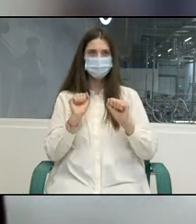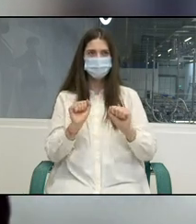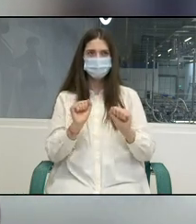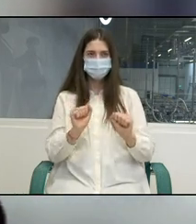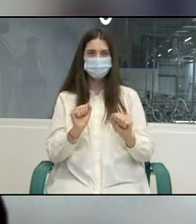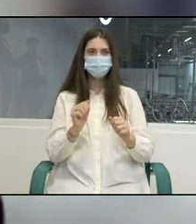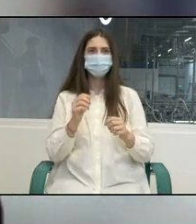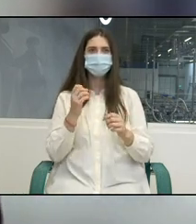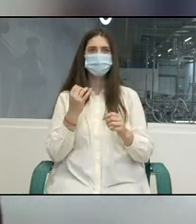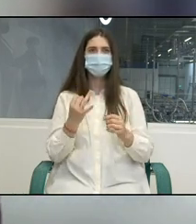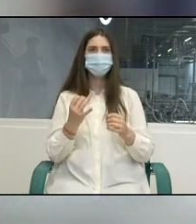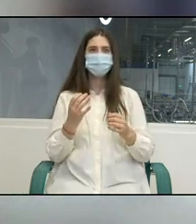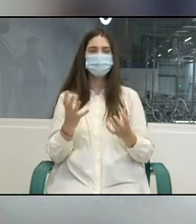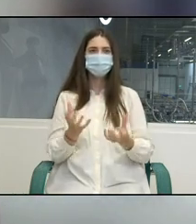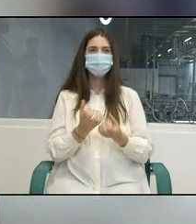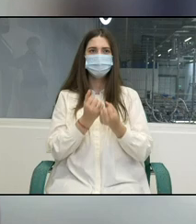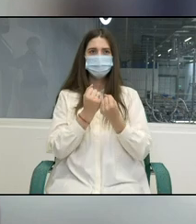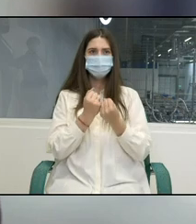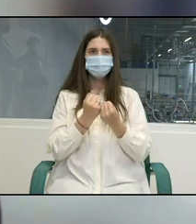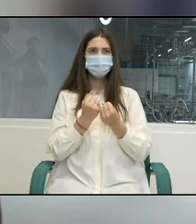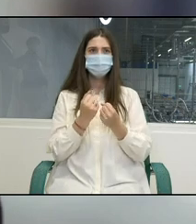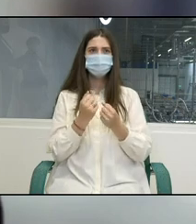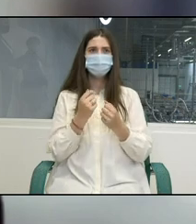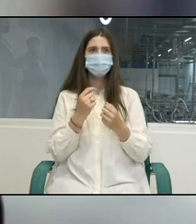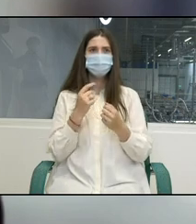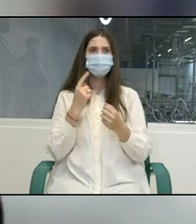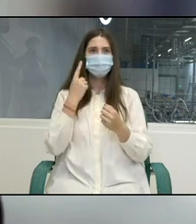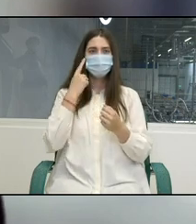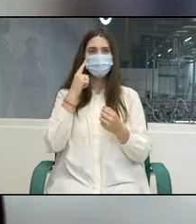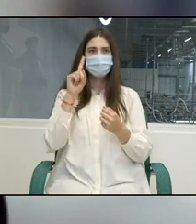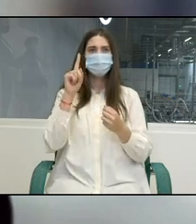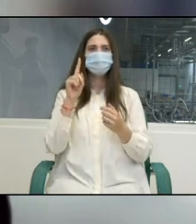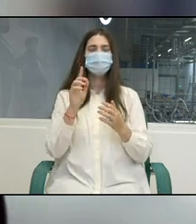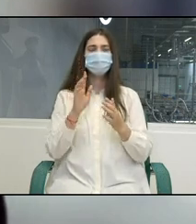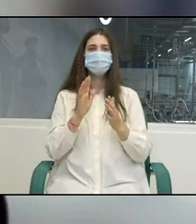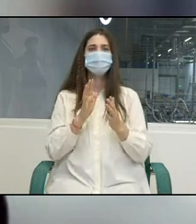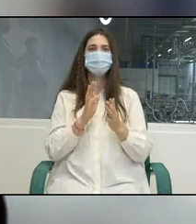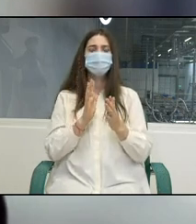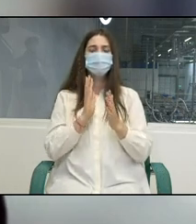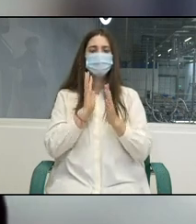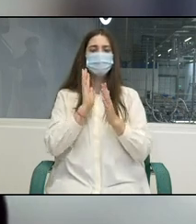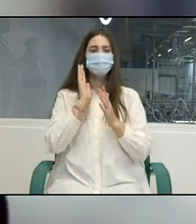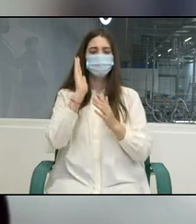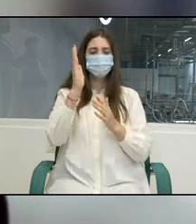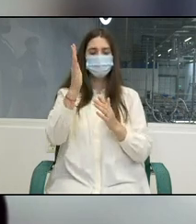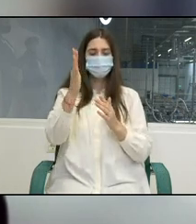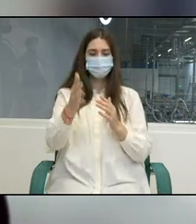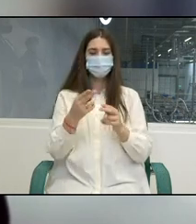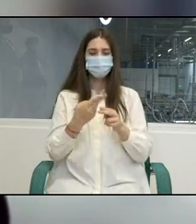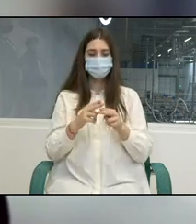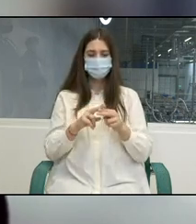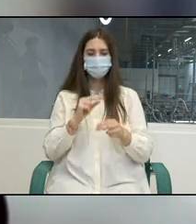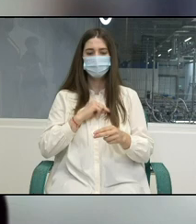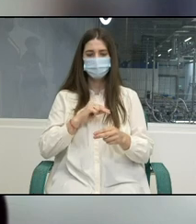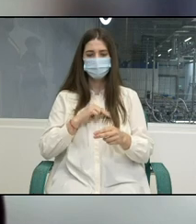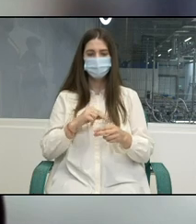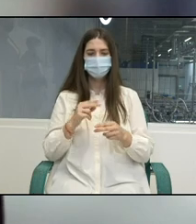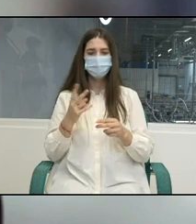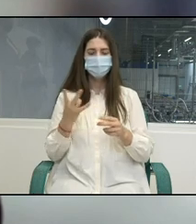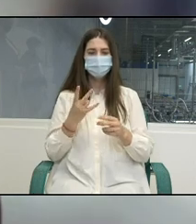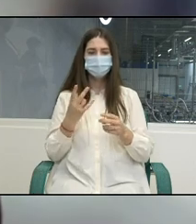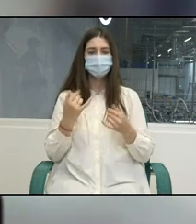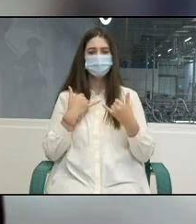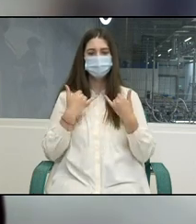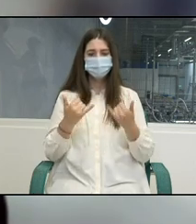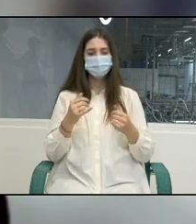dezvoltare națională și strategiile naționale și sectoriale de dezvoltare. Munca decentă este cu adevărat